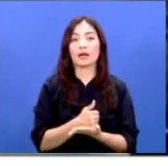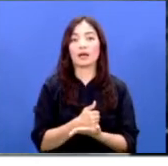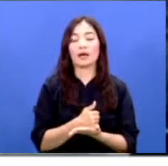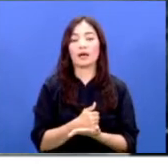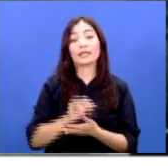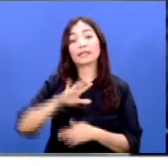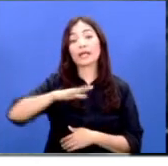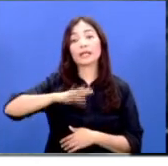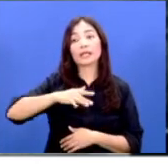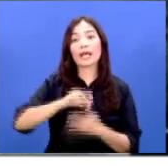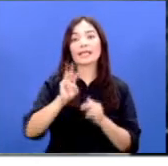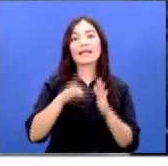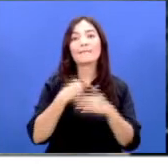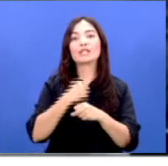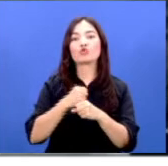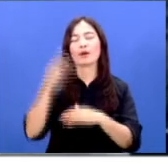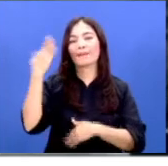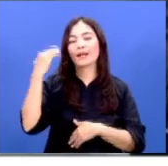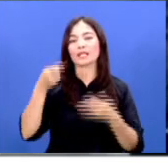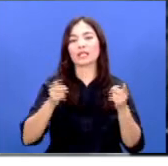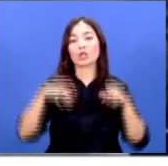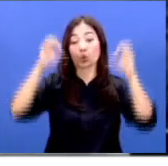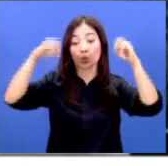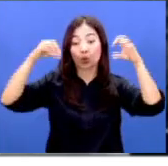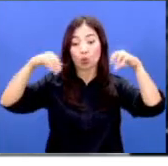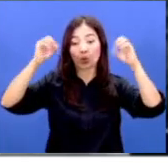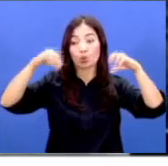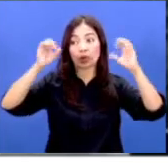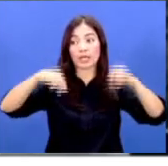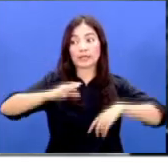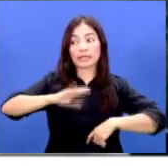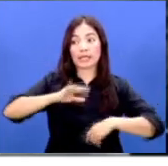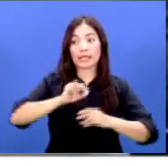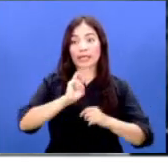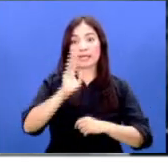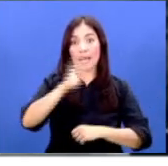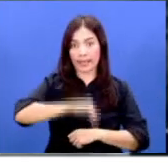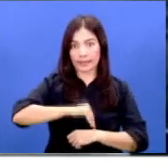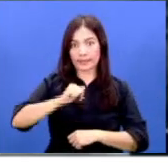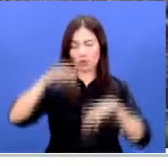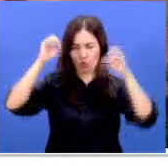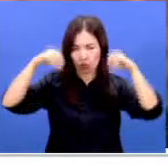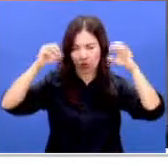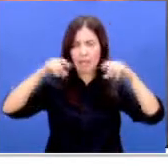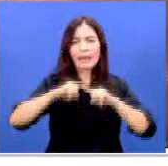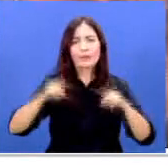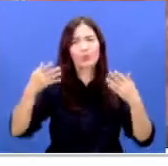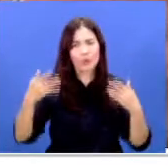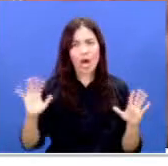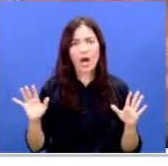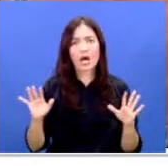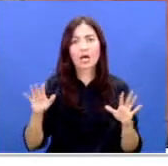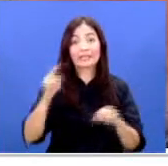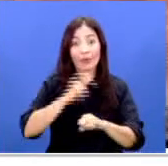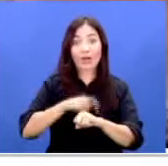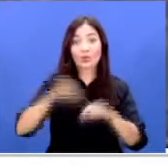sekitar 3 minggu yang lalu sempat terjadi hujan selama kurang lebih 3 hari namun setelah itu hingga